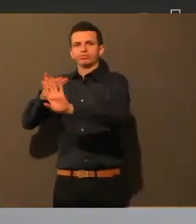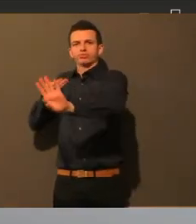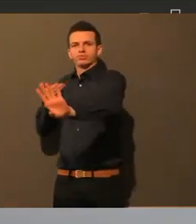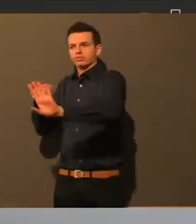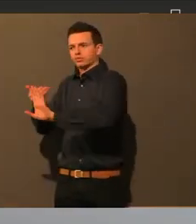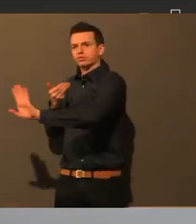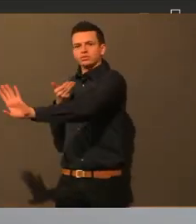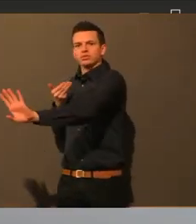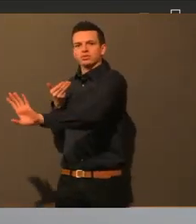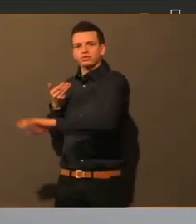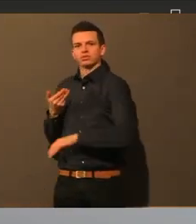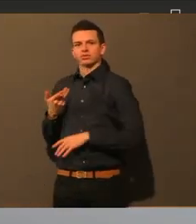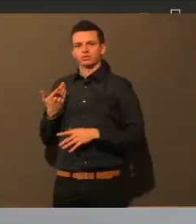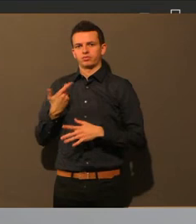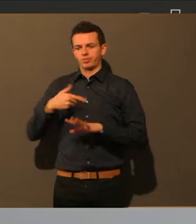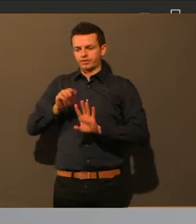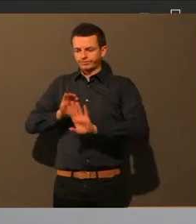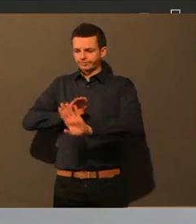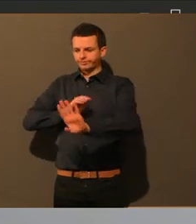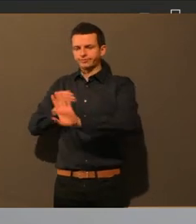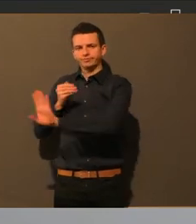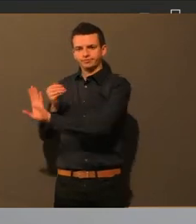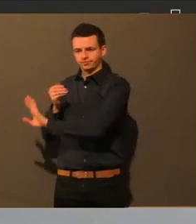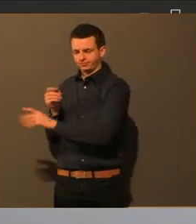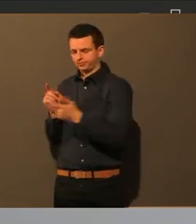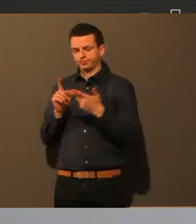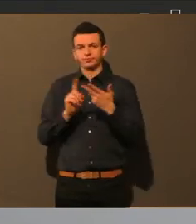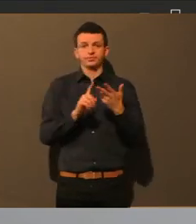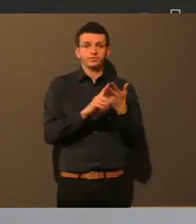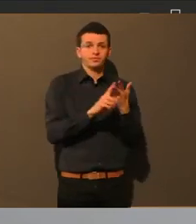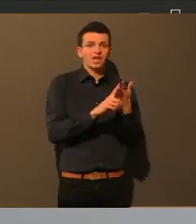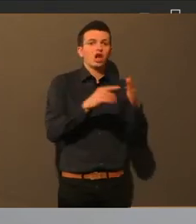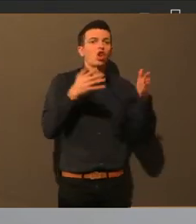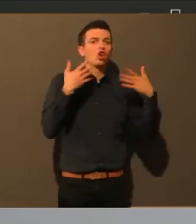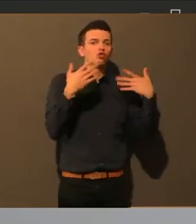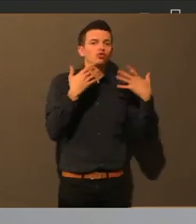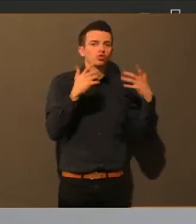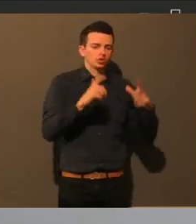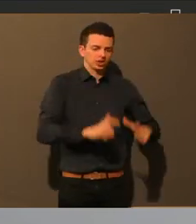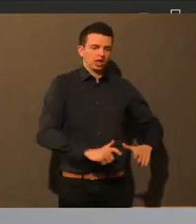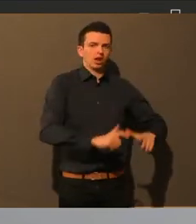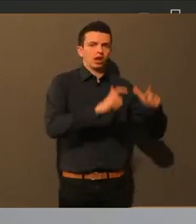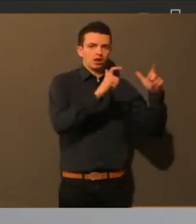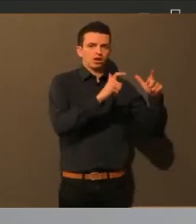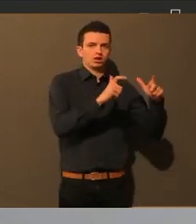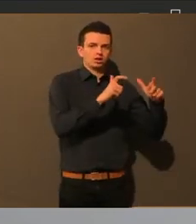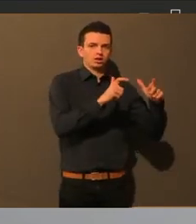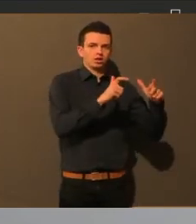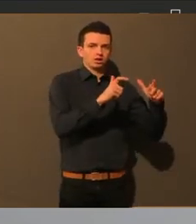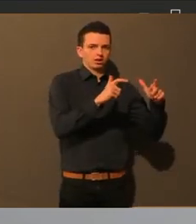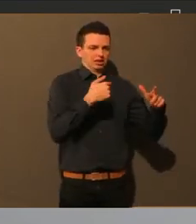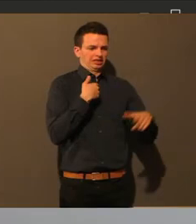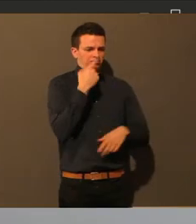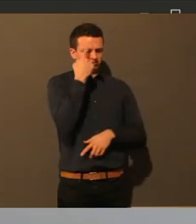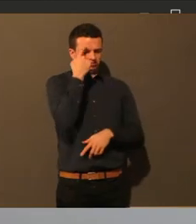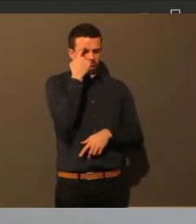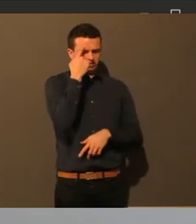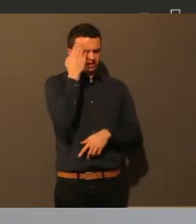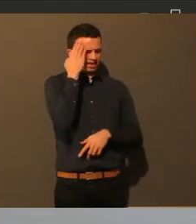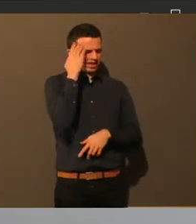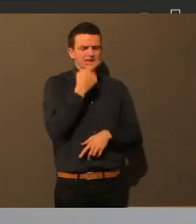unterrichtet werden können. Es geht Ihnen um diese Lüftungsanlagen, die man, also wie gesagt, ich kenne es aus dem